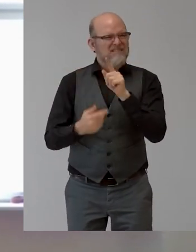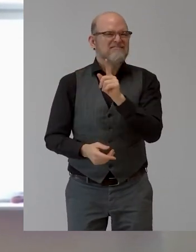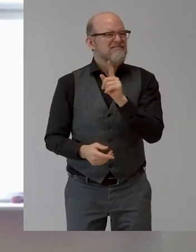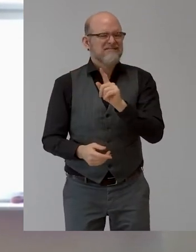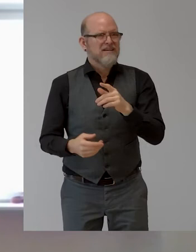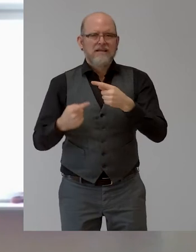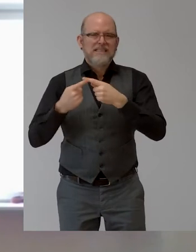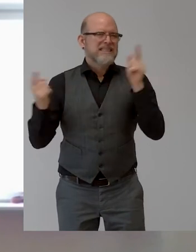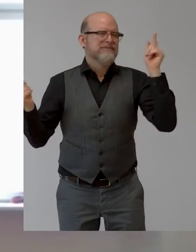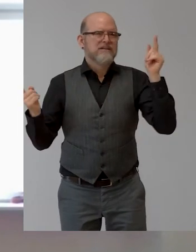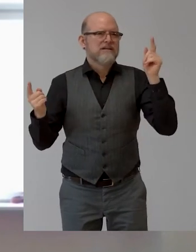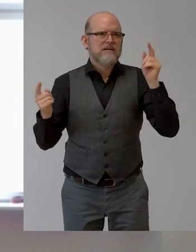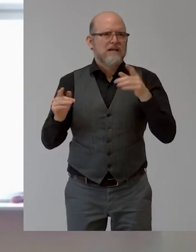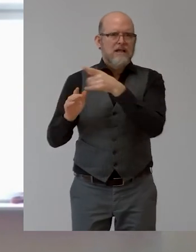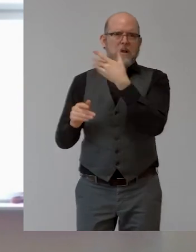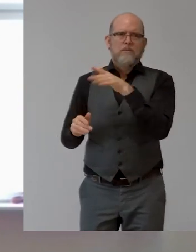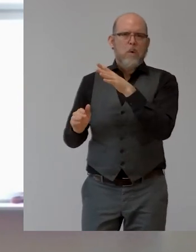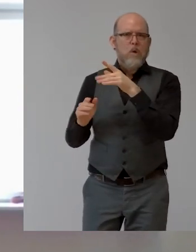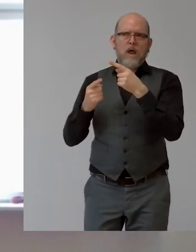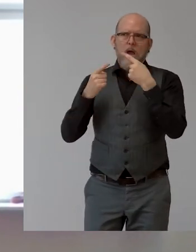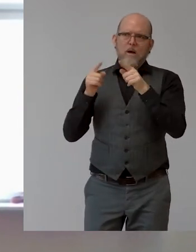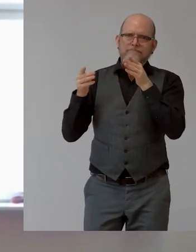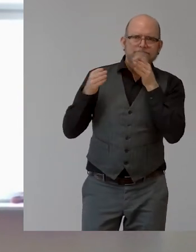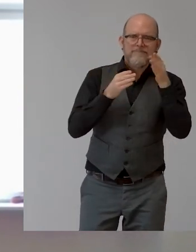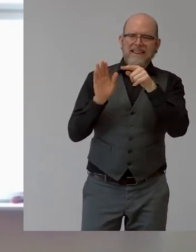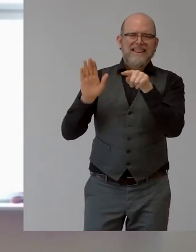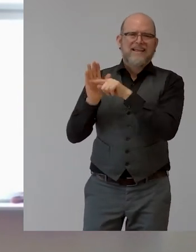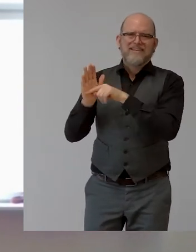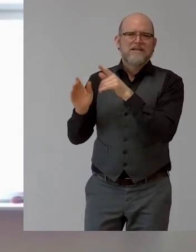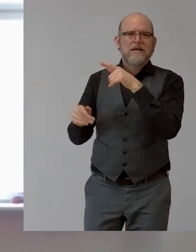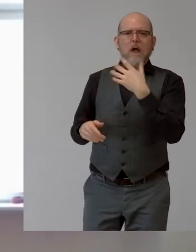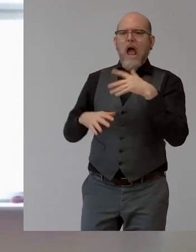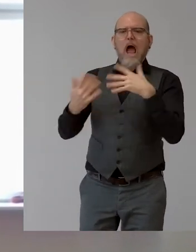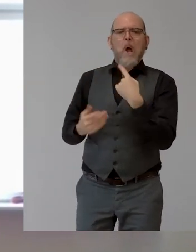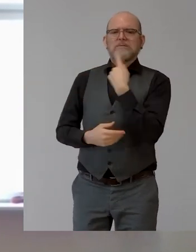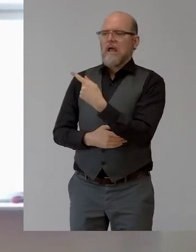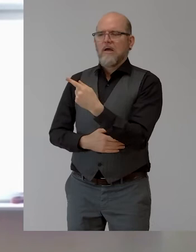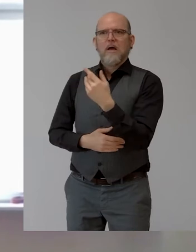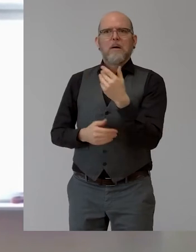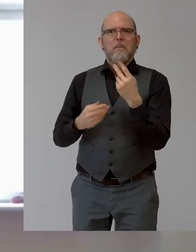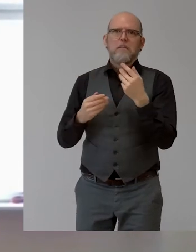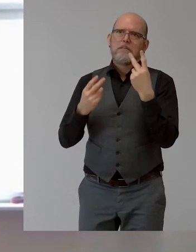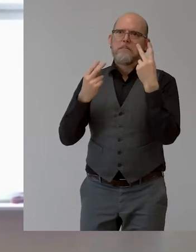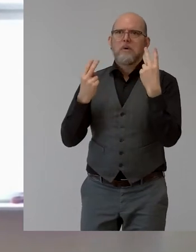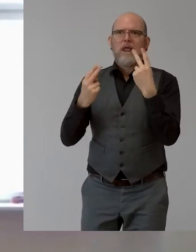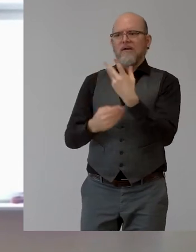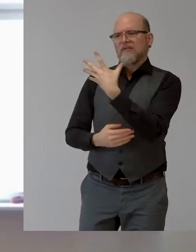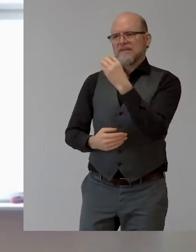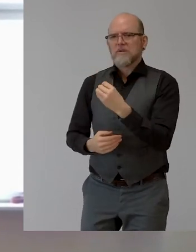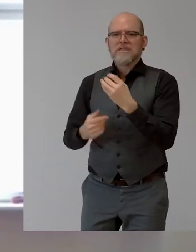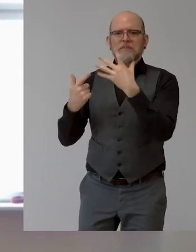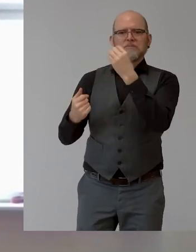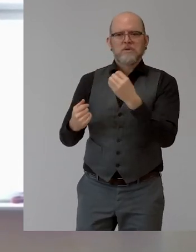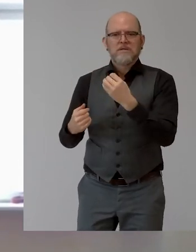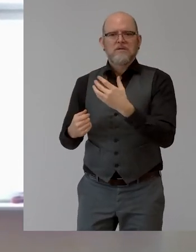Begutachtung. Warum sind diese 50 Prozent so wichtig? Diese 50 Prozent sind die Grundlage, dass